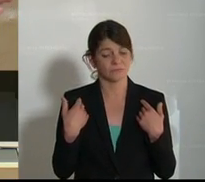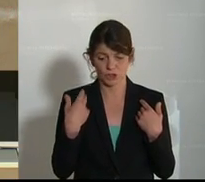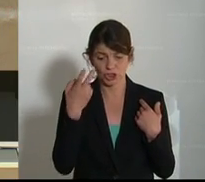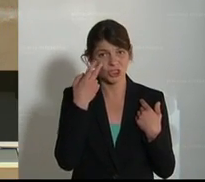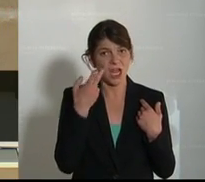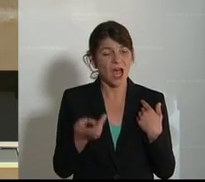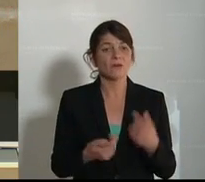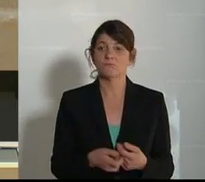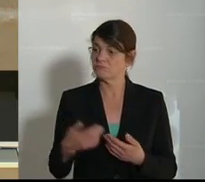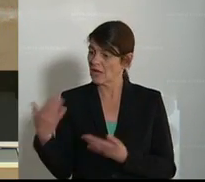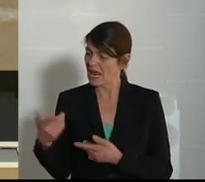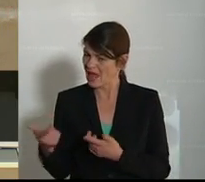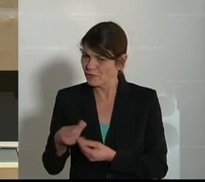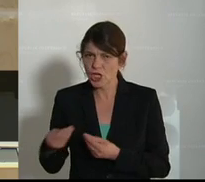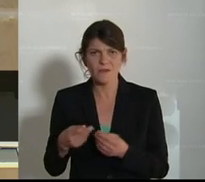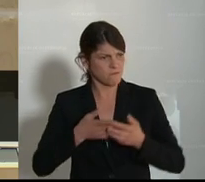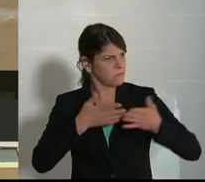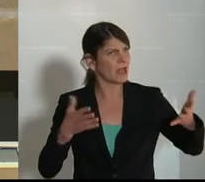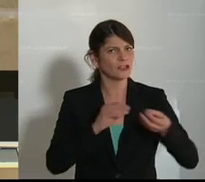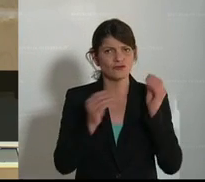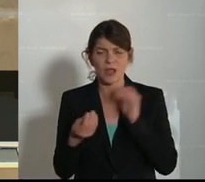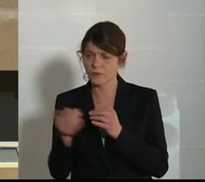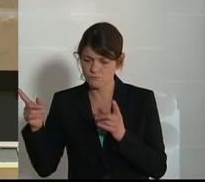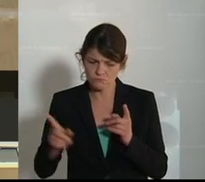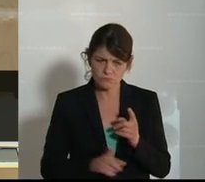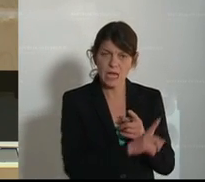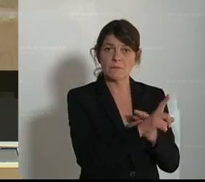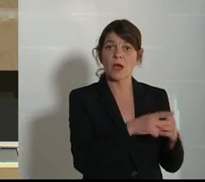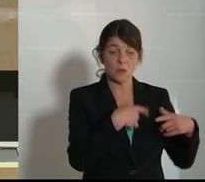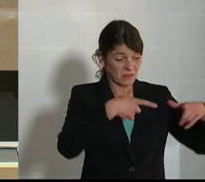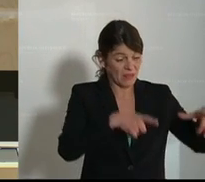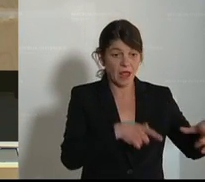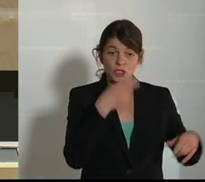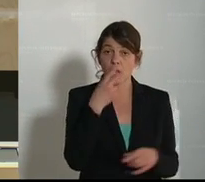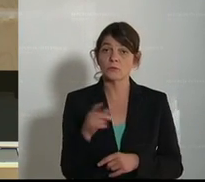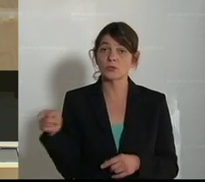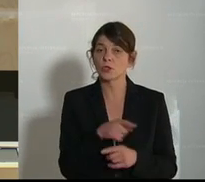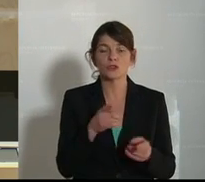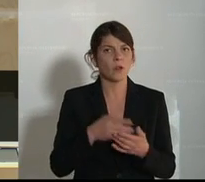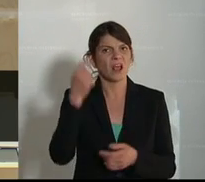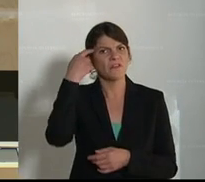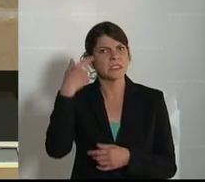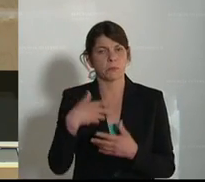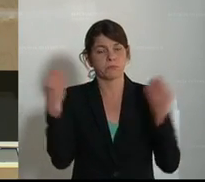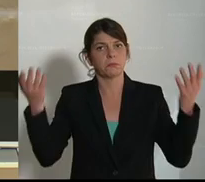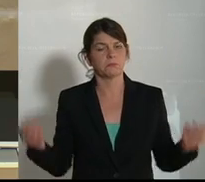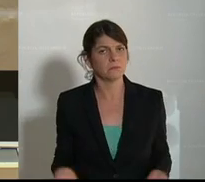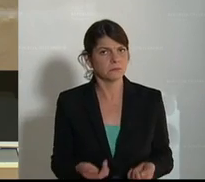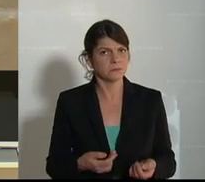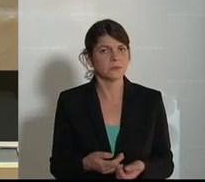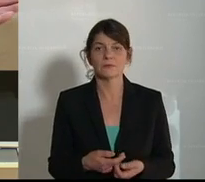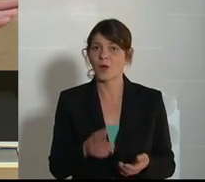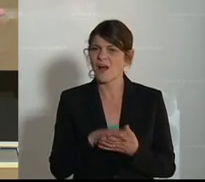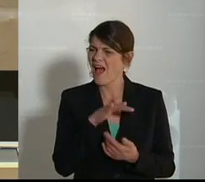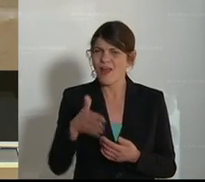über das breite Business hin zum Teller gehen, dann geht dazwischen das Gewissen verloren. Das haben wir heute schon